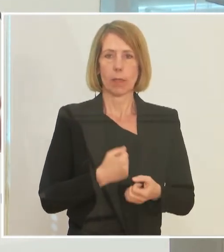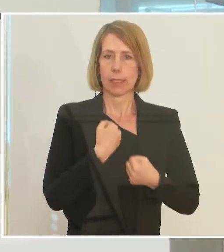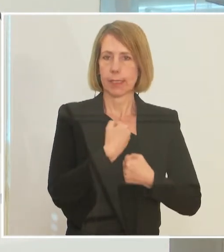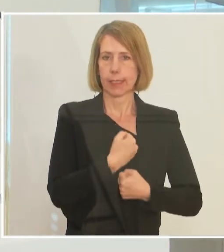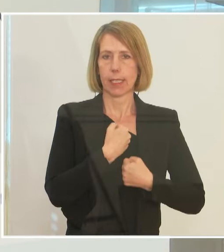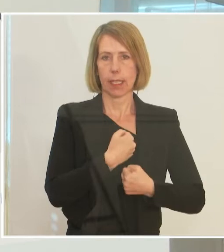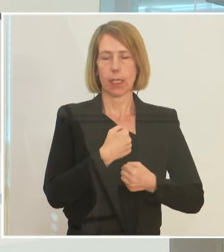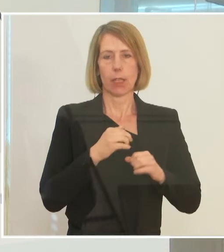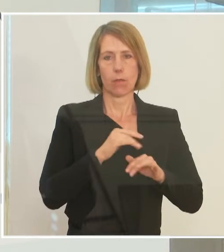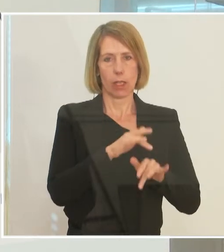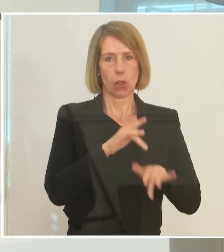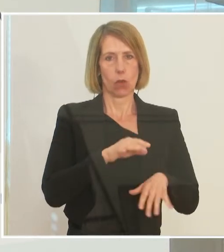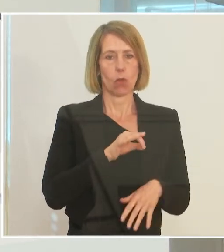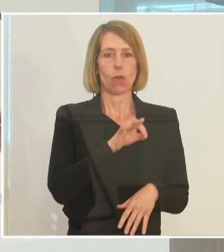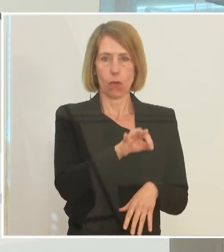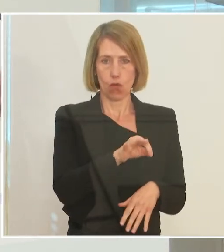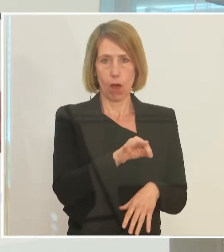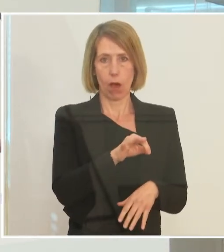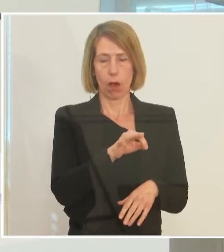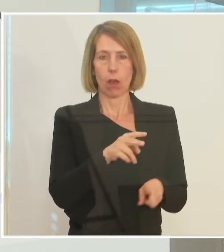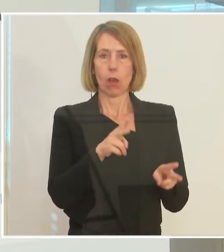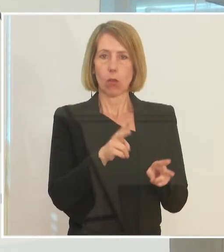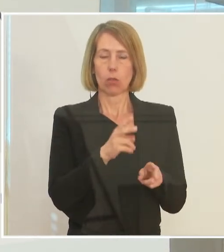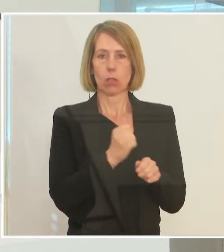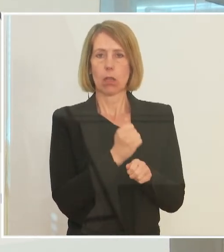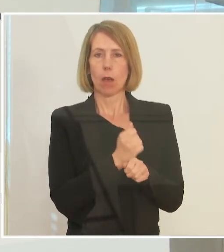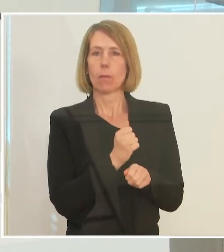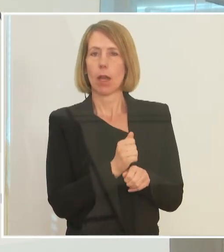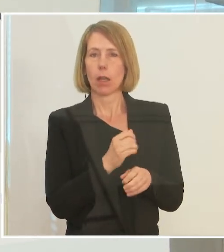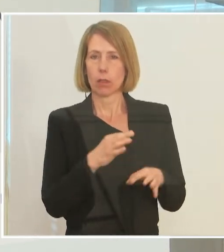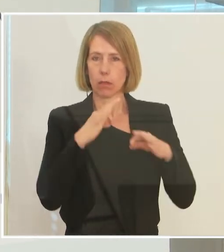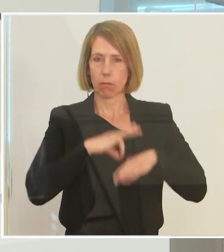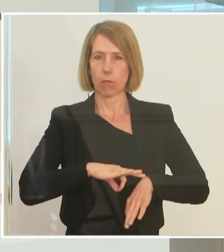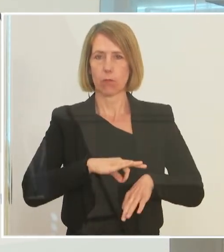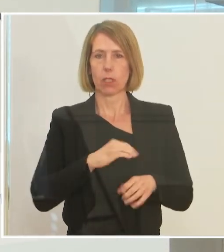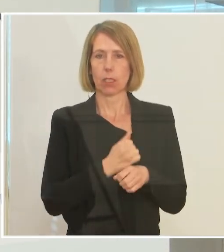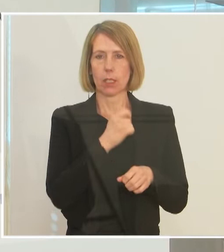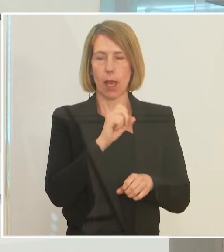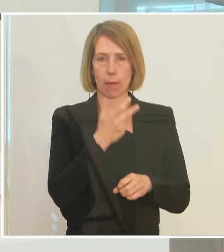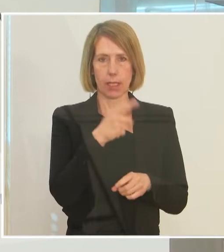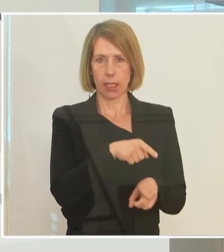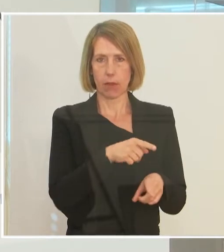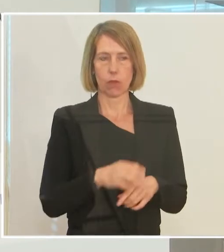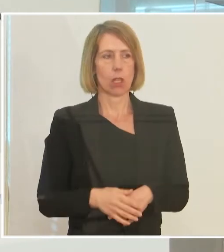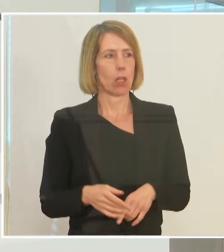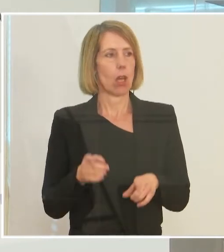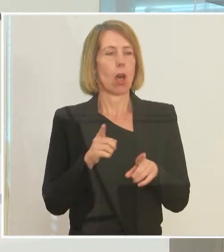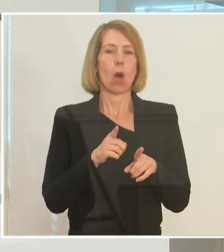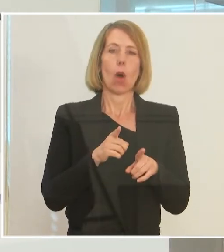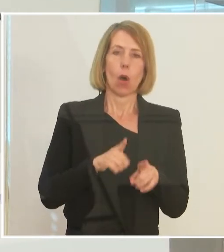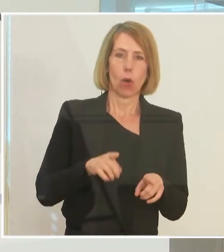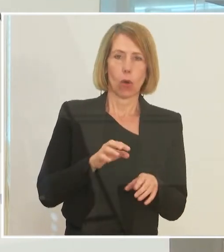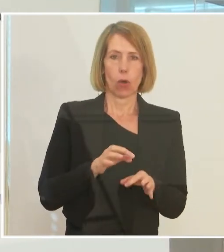einkommenssichernde Wirkung für die in Kurzarbeit befindlichen Arbeitskräfte auf der einen Seite. Sie sind für die